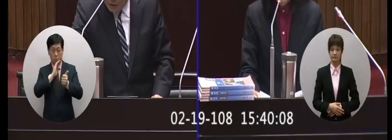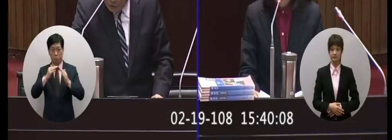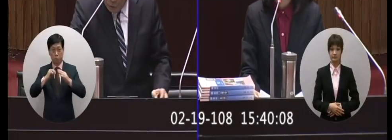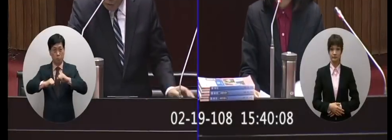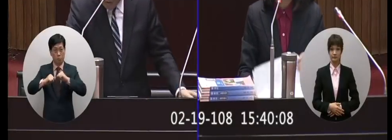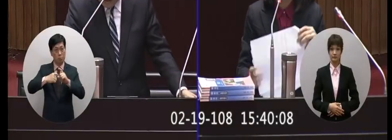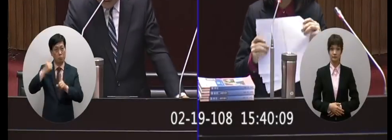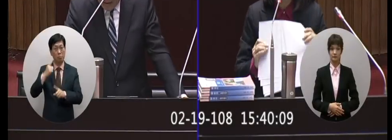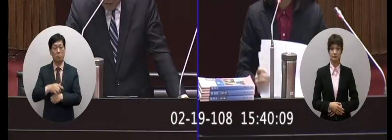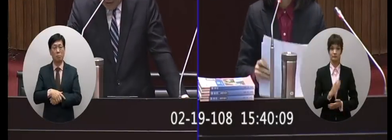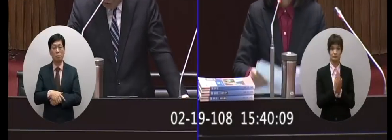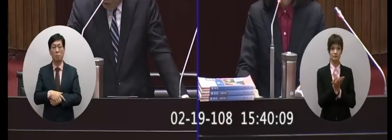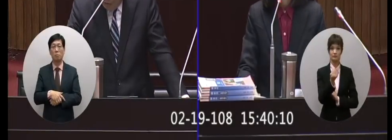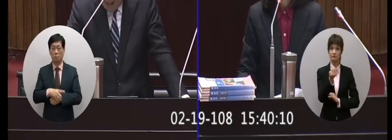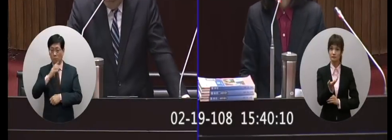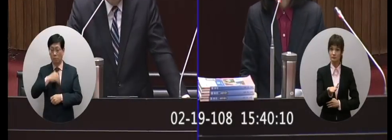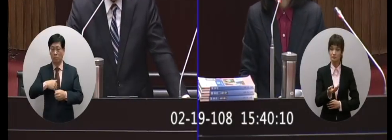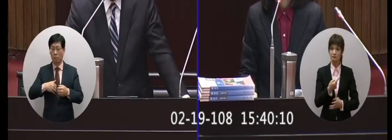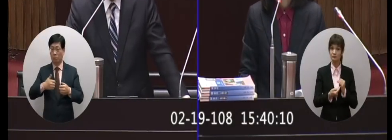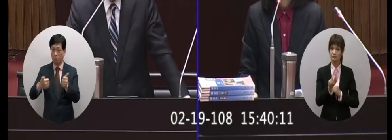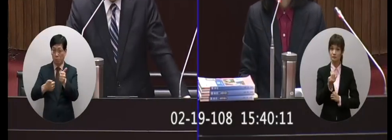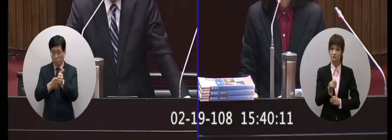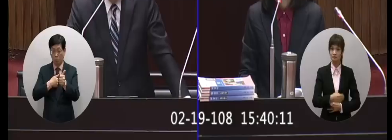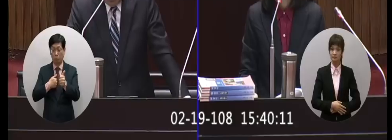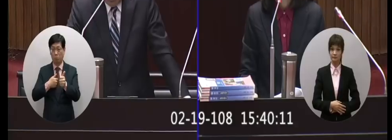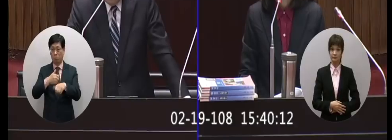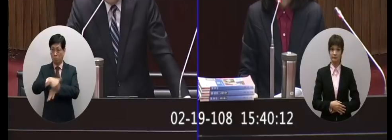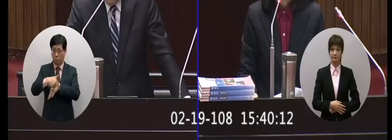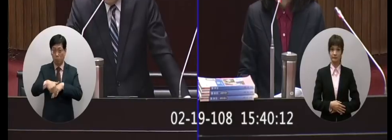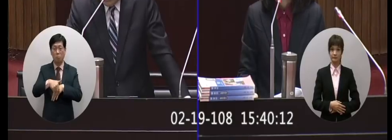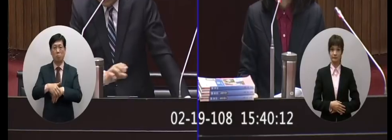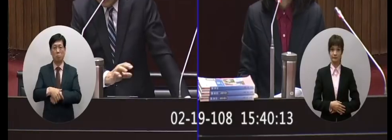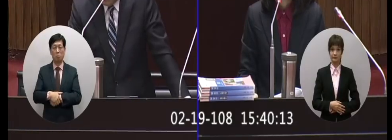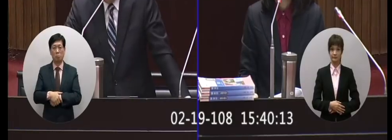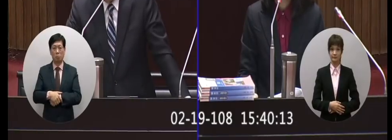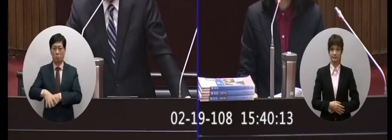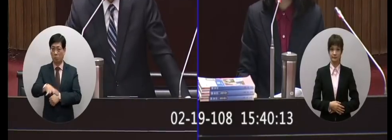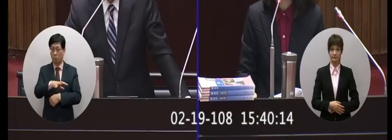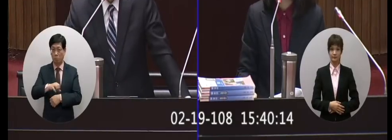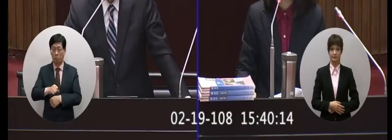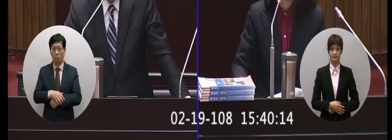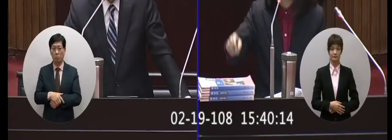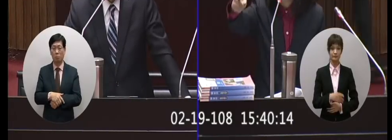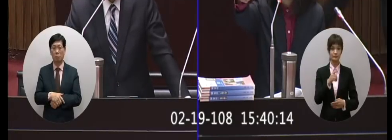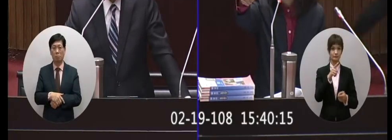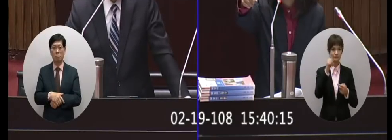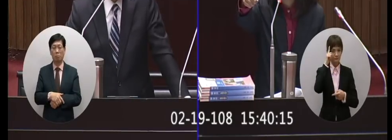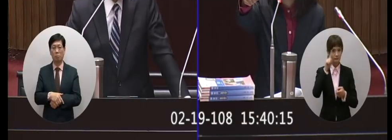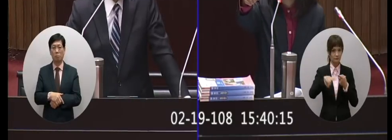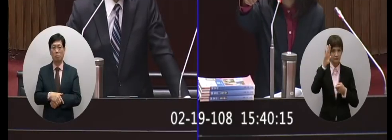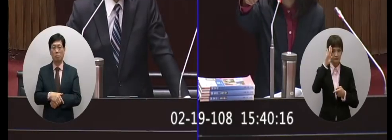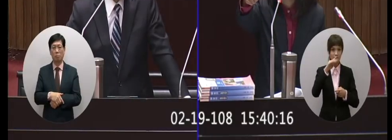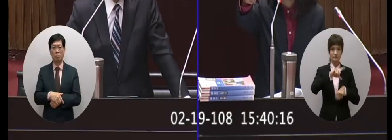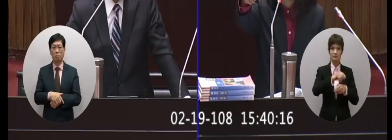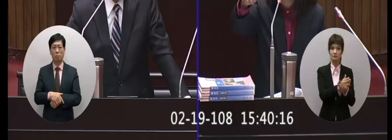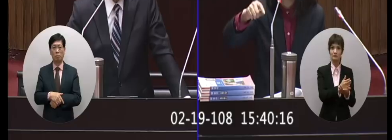力那有關的相關的做法 我們都有一整個抱歉時間暫停喔 那個為什麼